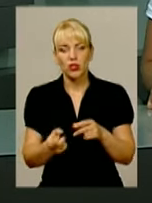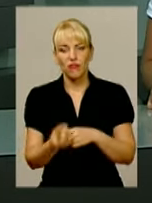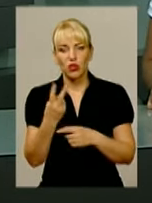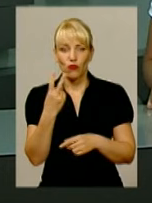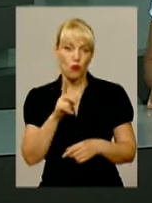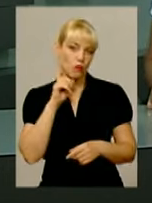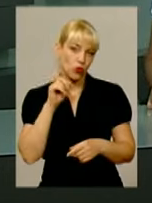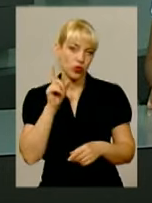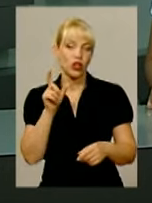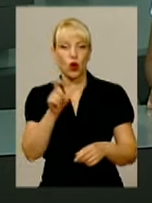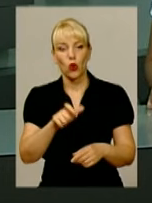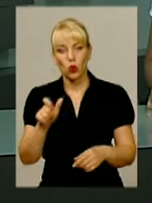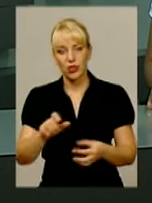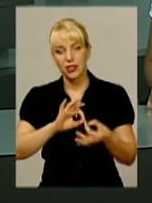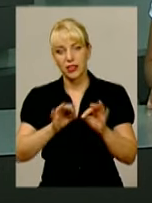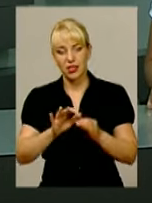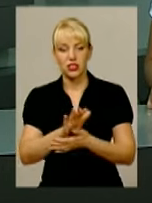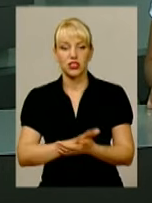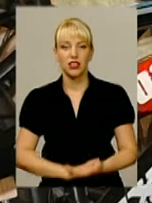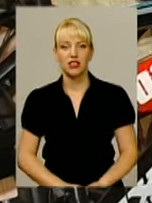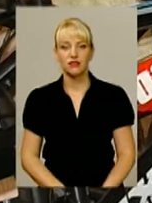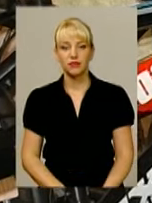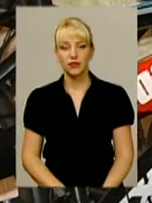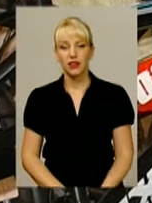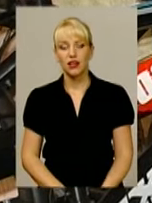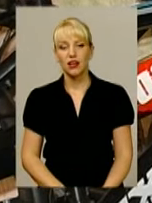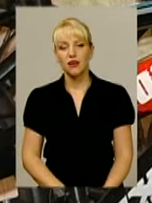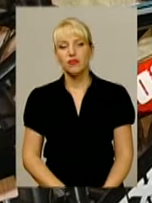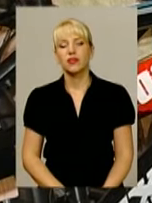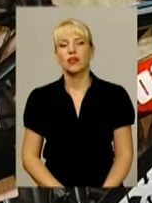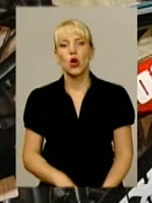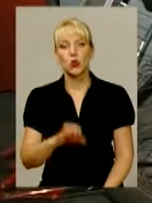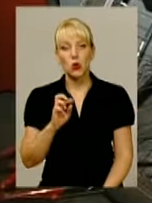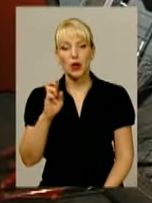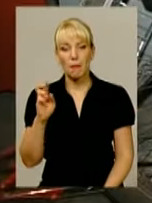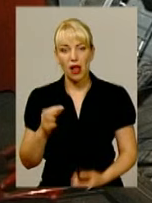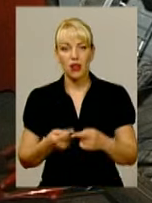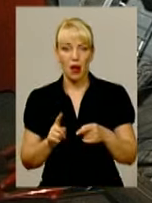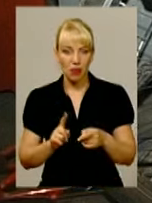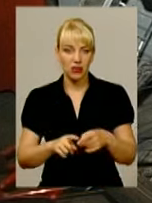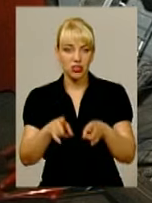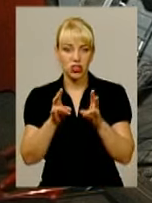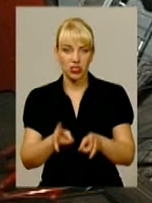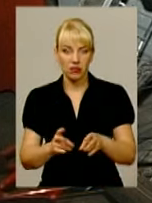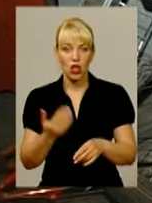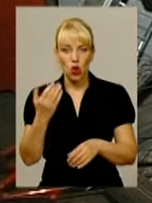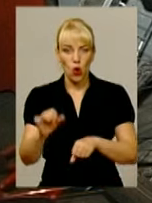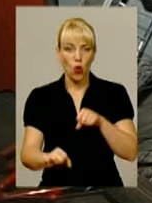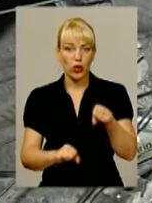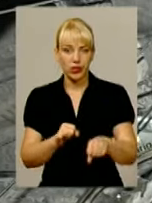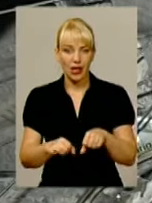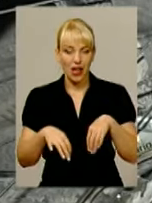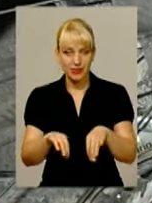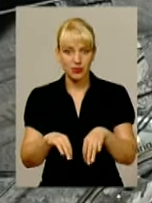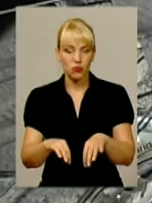двоє молодих людей. Детальніше далі у сюжеті. Юрій Балабан – один із жертв серійних крадіїв. Його двоколісний транспорт